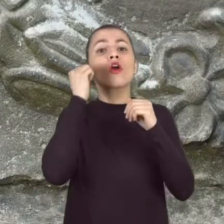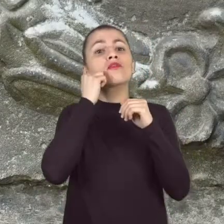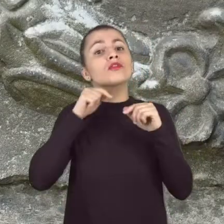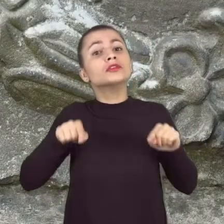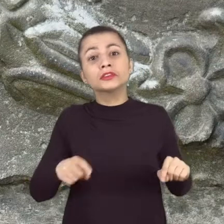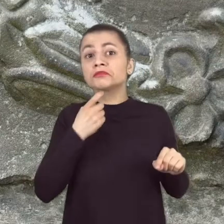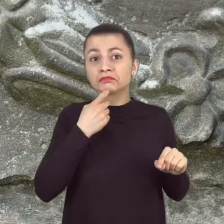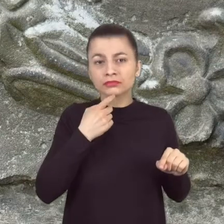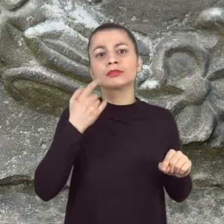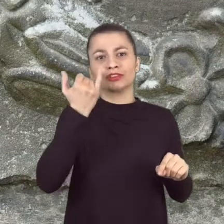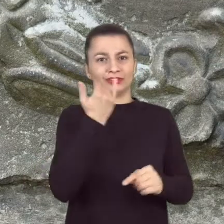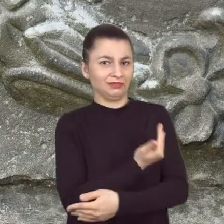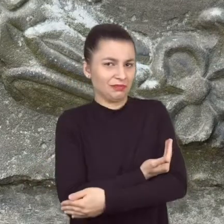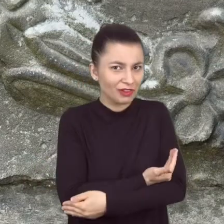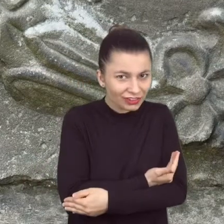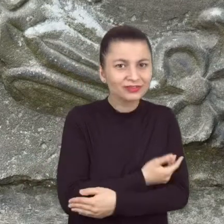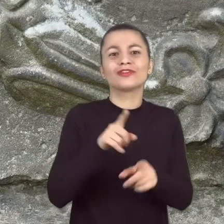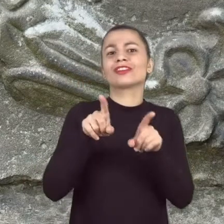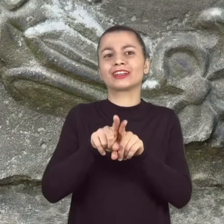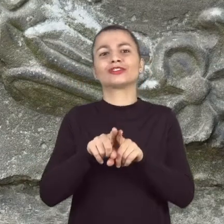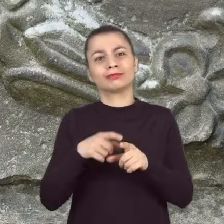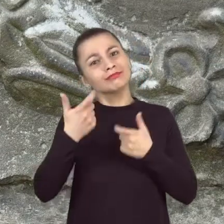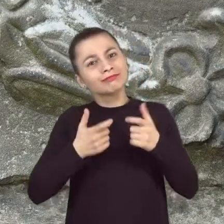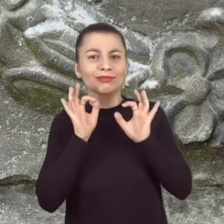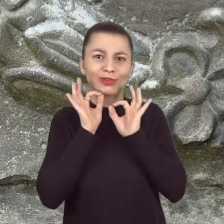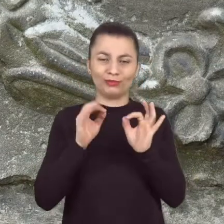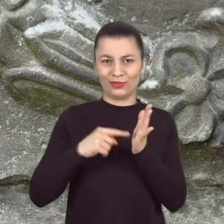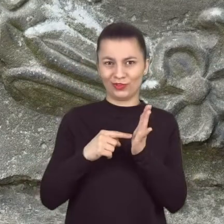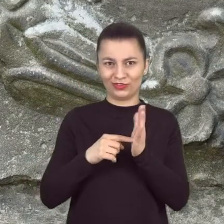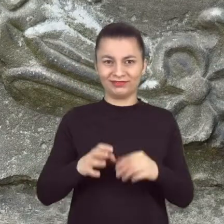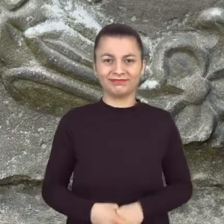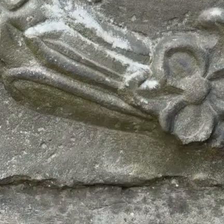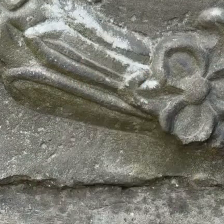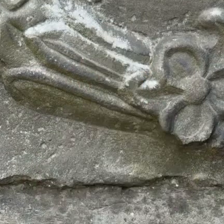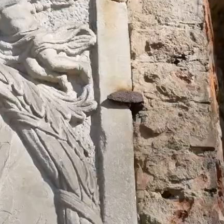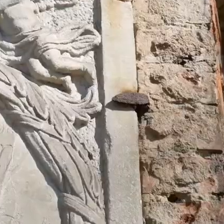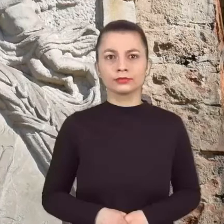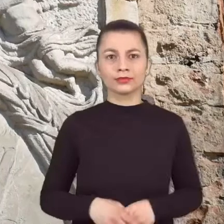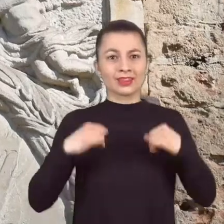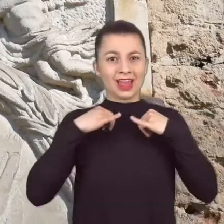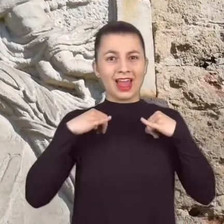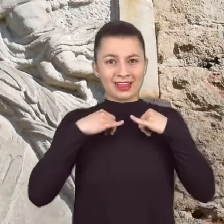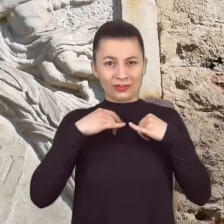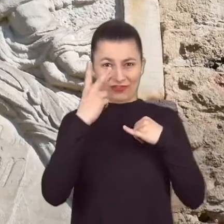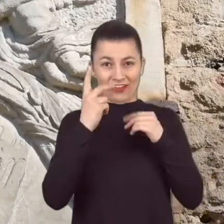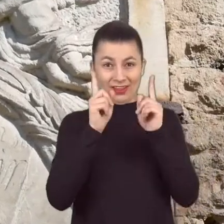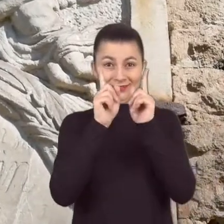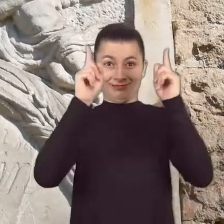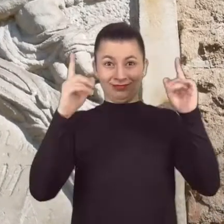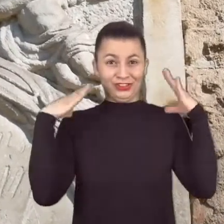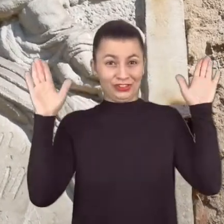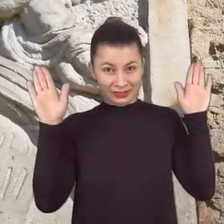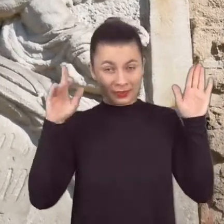przypadku może być symbol zarówno potomstwa, jak i dobrych uczynków. Dwa uskrzydlone